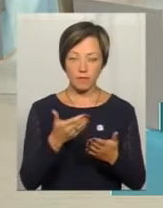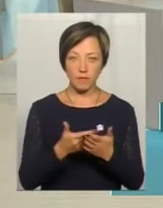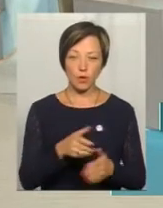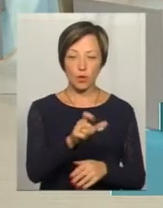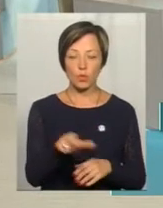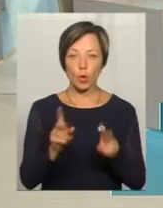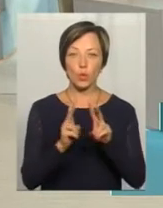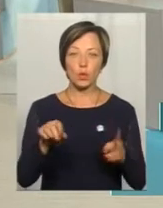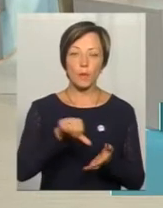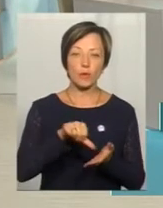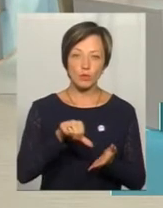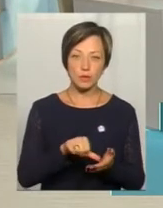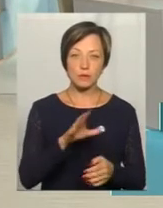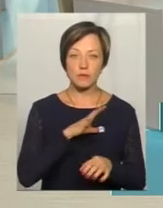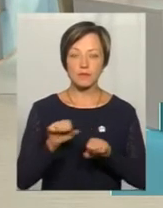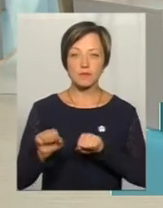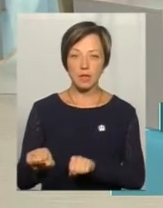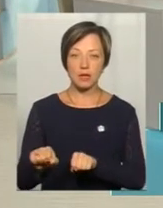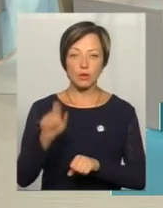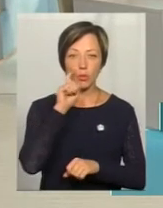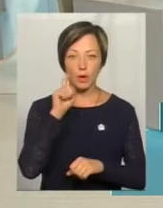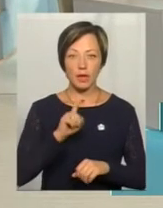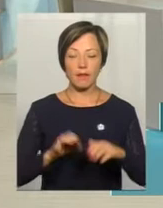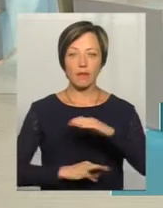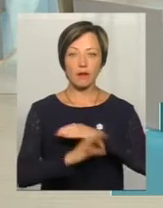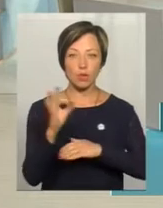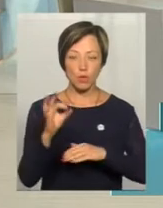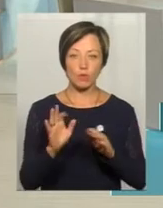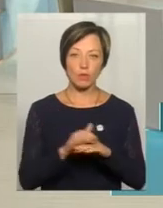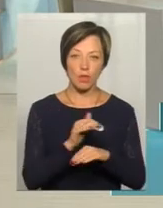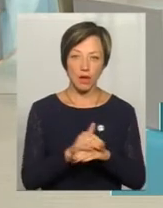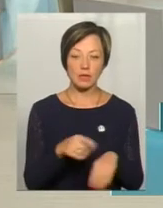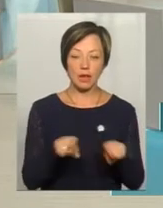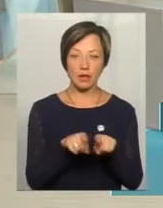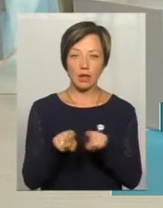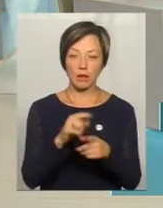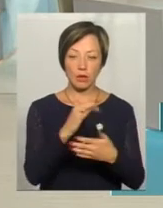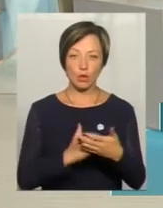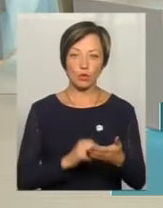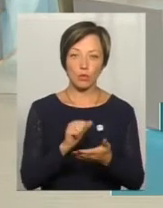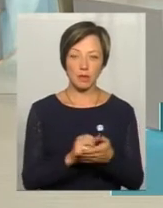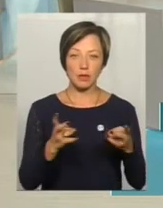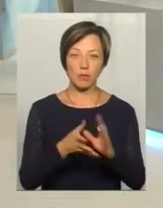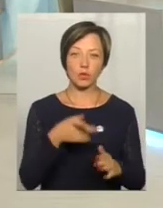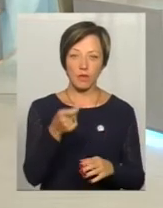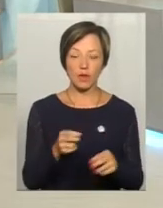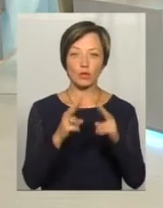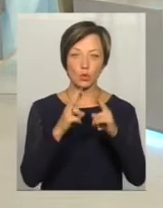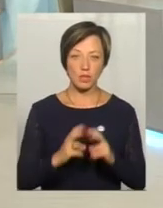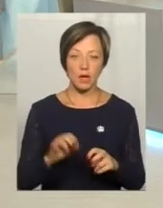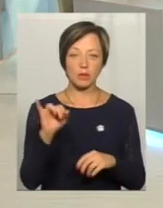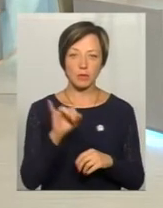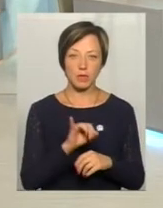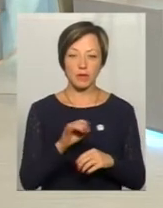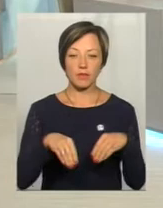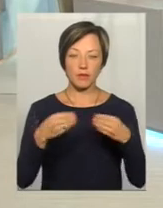області, хто приймав участь в захисті України на Сході. Будь ласка, такі документи треба подавайте, ми розглянемо і